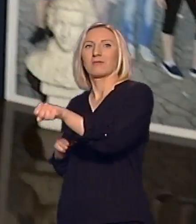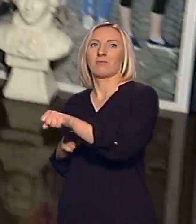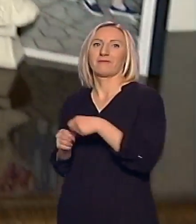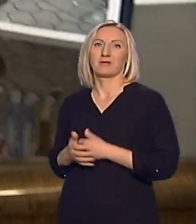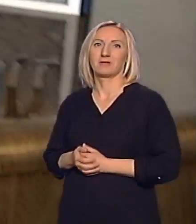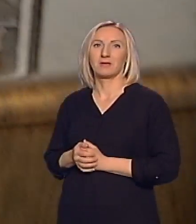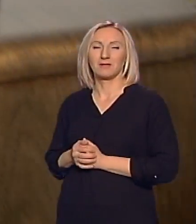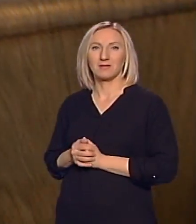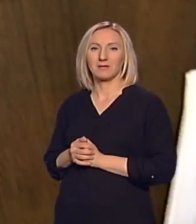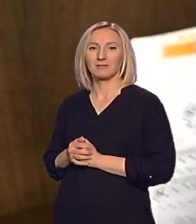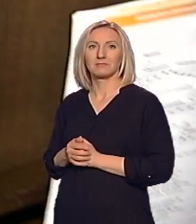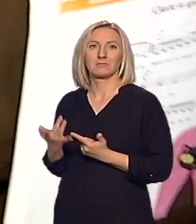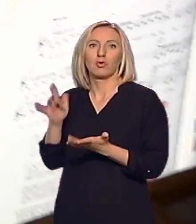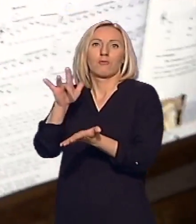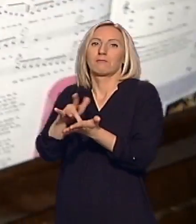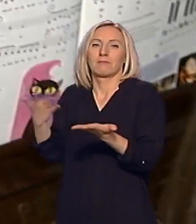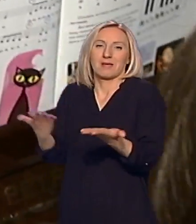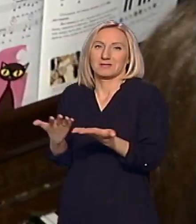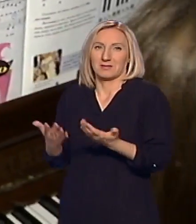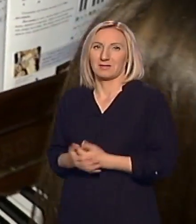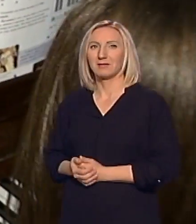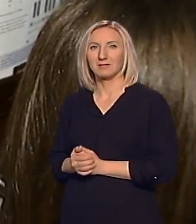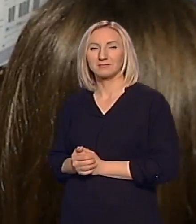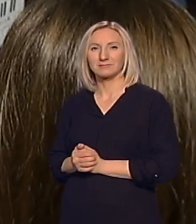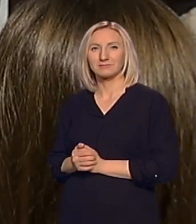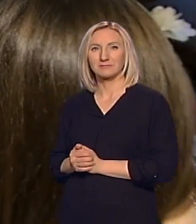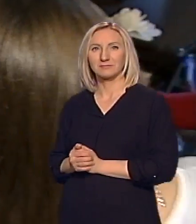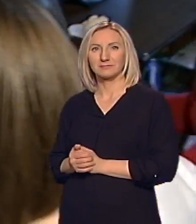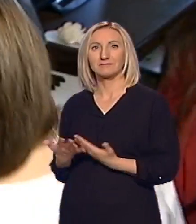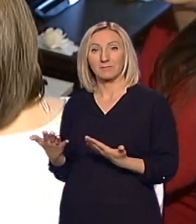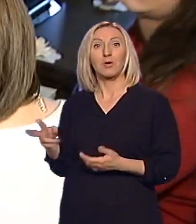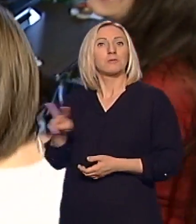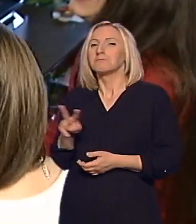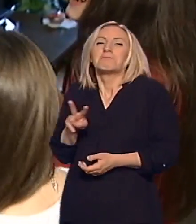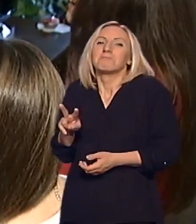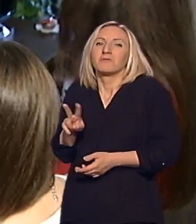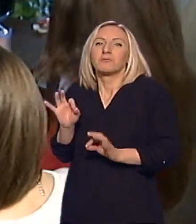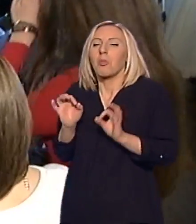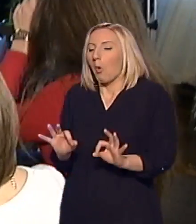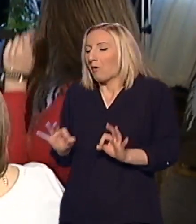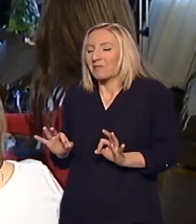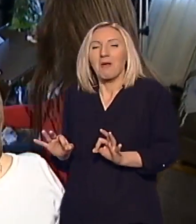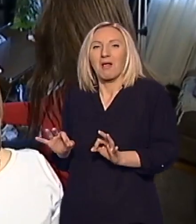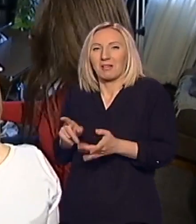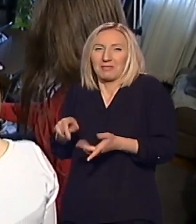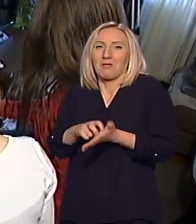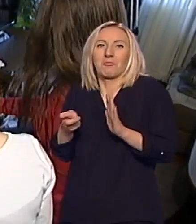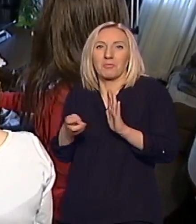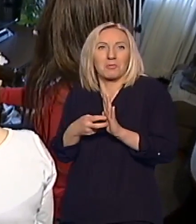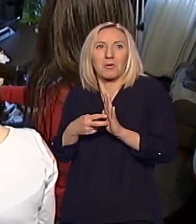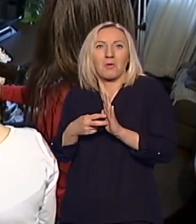nekog cilja ili tako. Tako da, u principu, srodila se sa tim problemom i nisam imala zaista